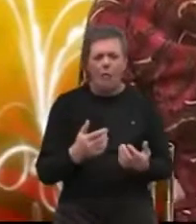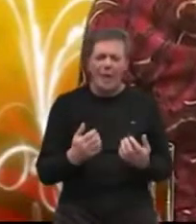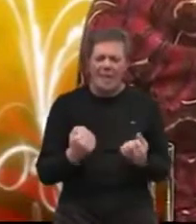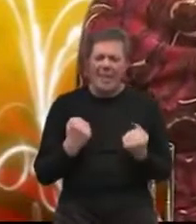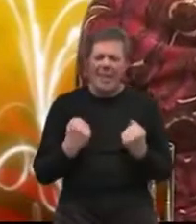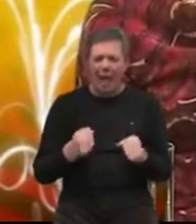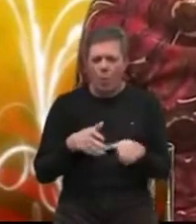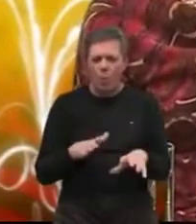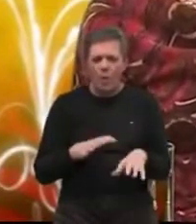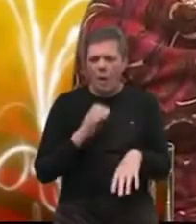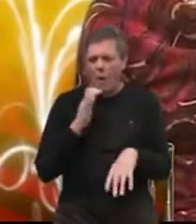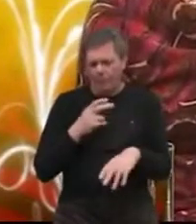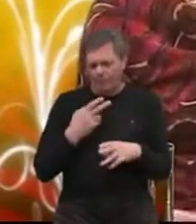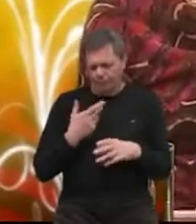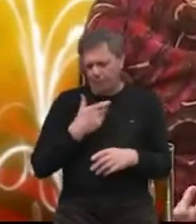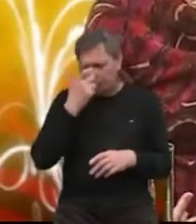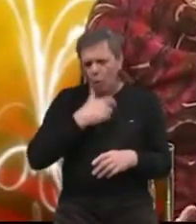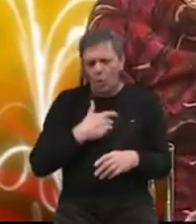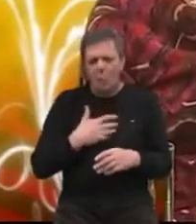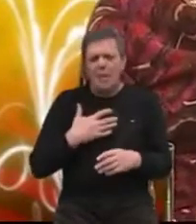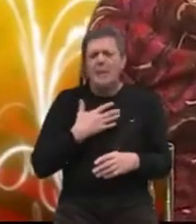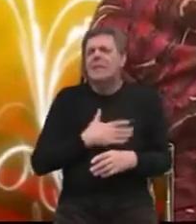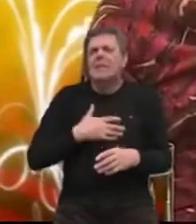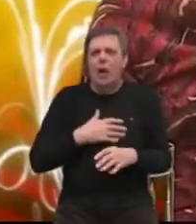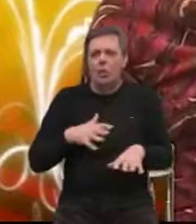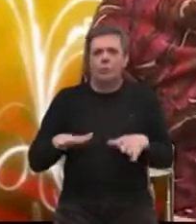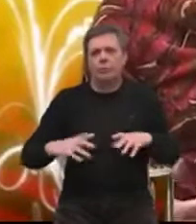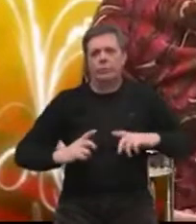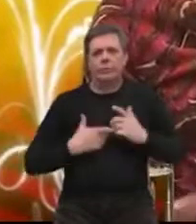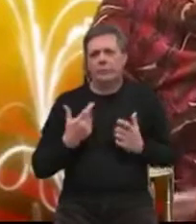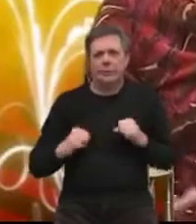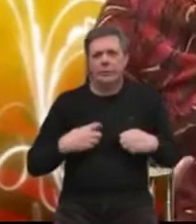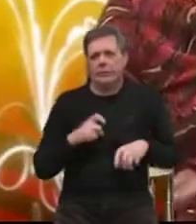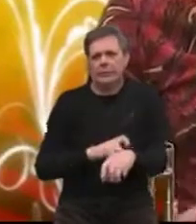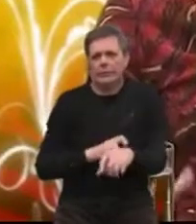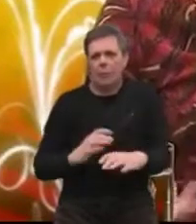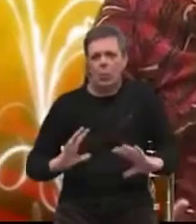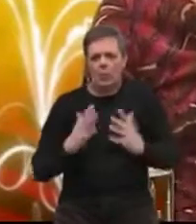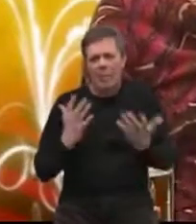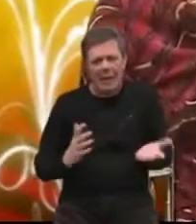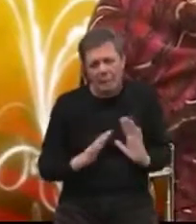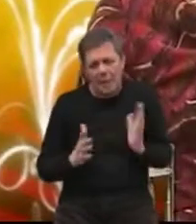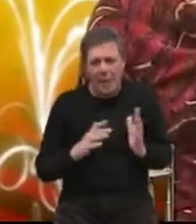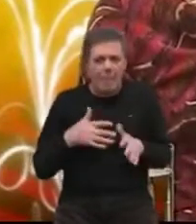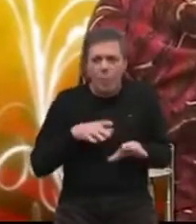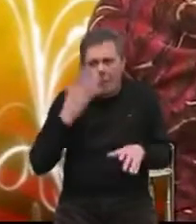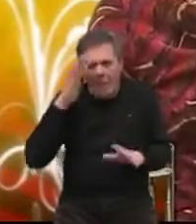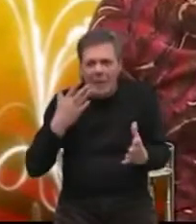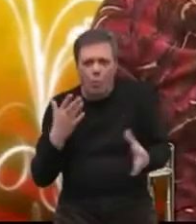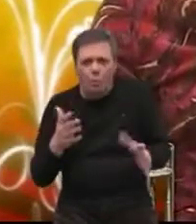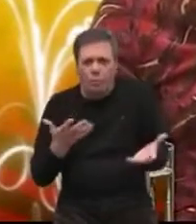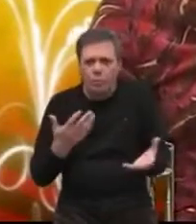osobe koje su oboljile se strašno uzne mire, pa ljudi ne znaju reagirati